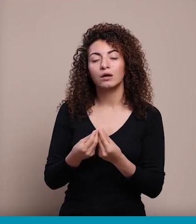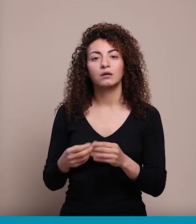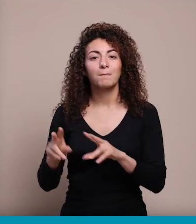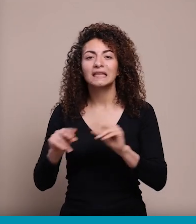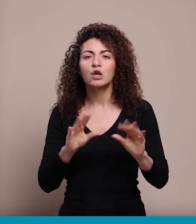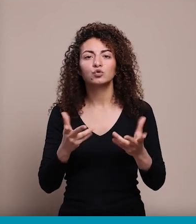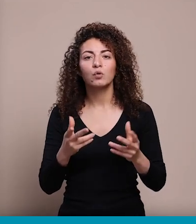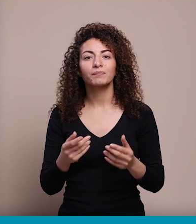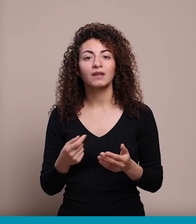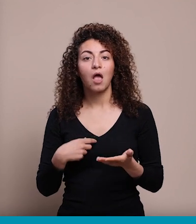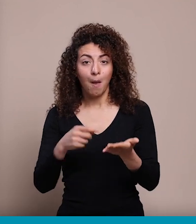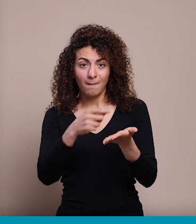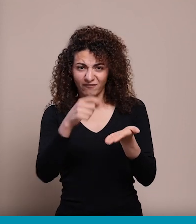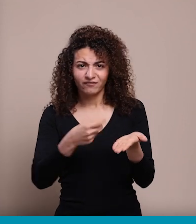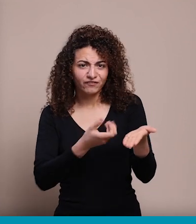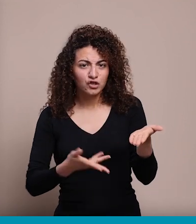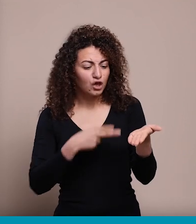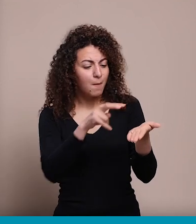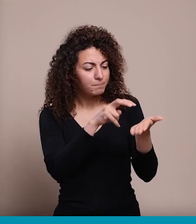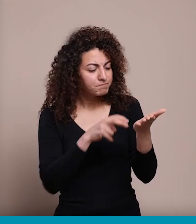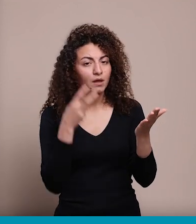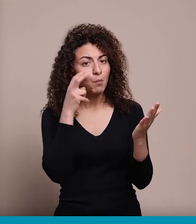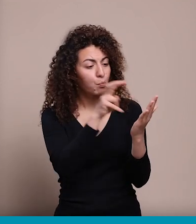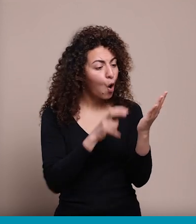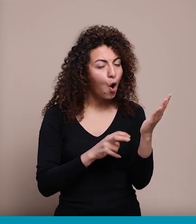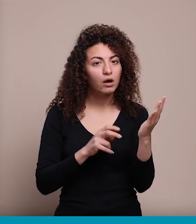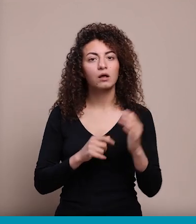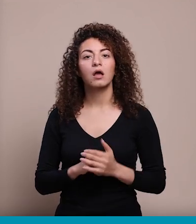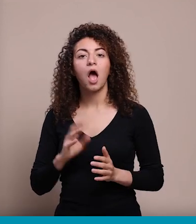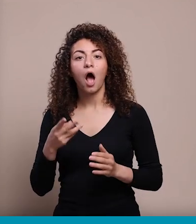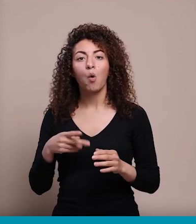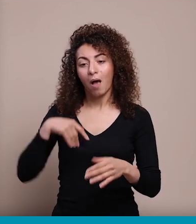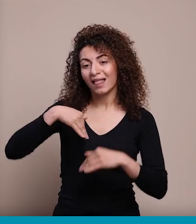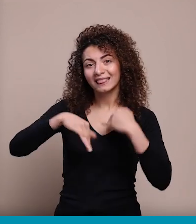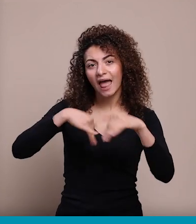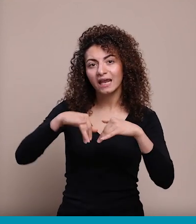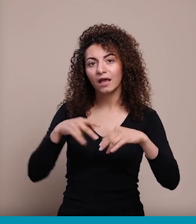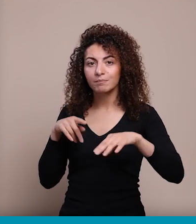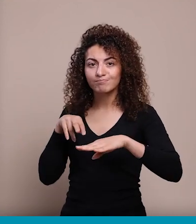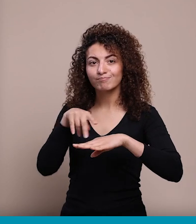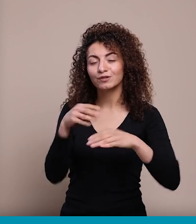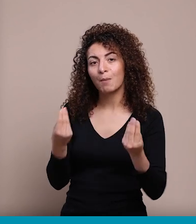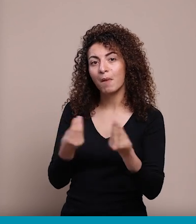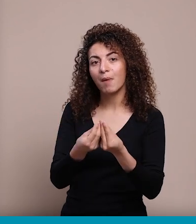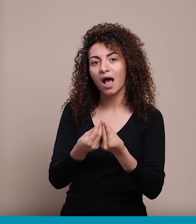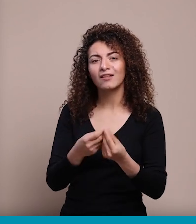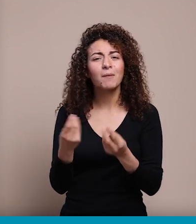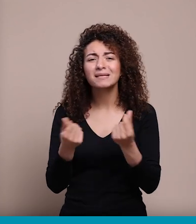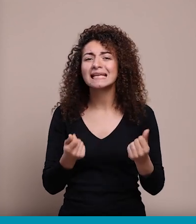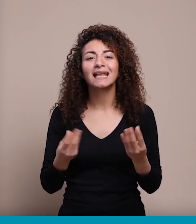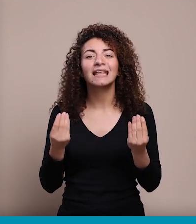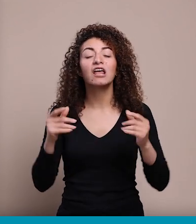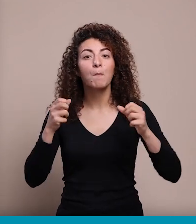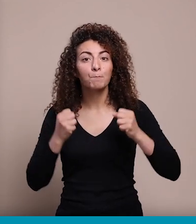لناخد مثلا إذا بدون يقرولهم شي مكتوب أو إذا بدون مثلا يقطعوا الطريق سوا بكتير بأبسط الأشياء فيهم يقدروا